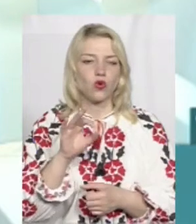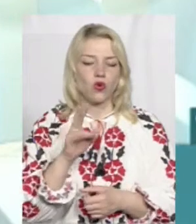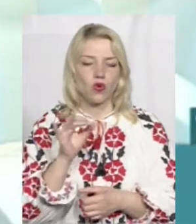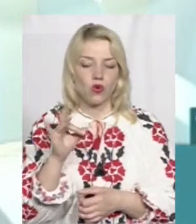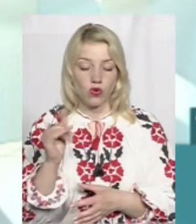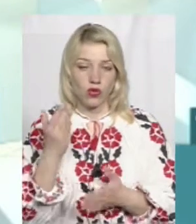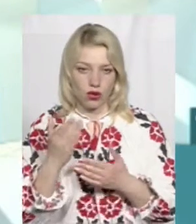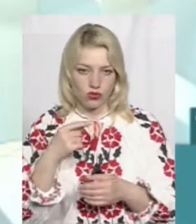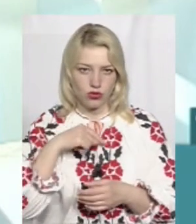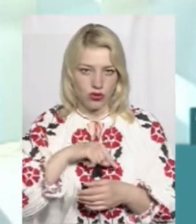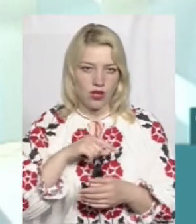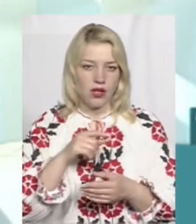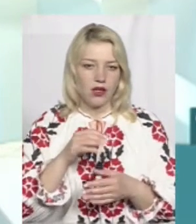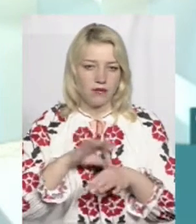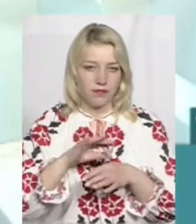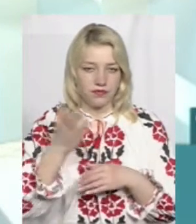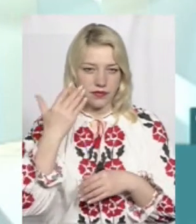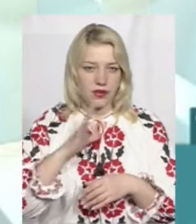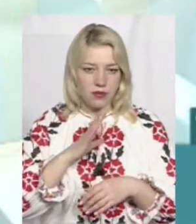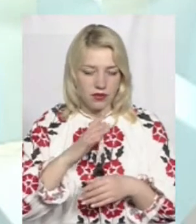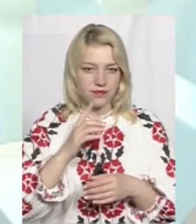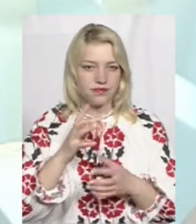імунітет достатній, вакцинації не потрібно.